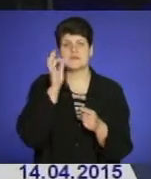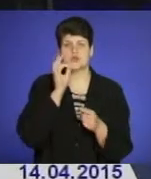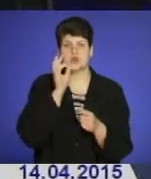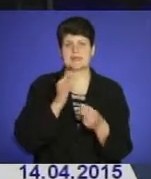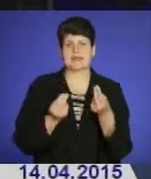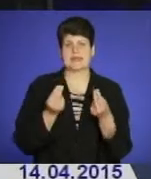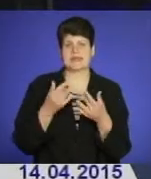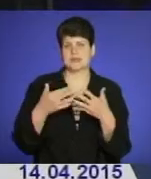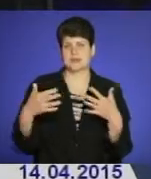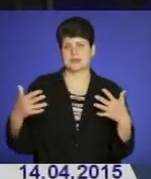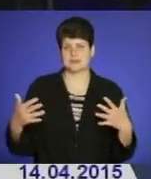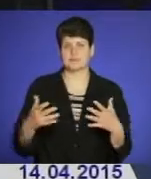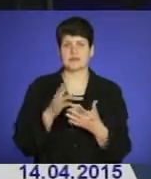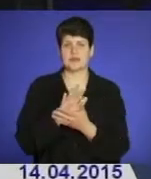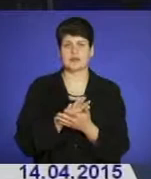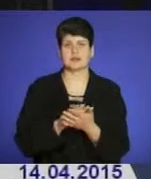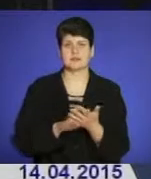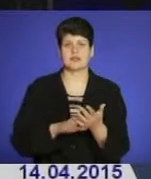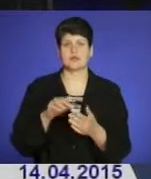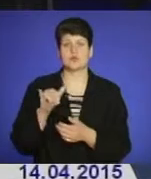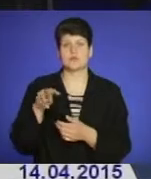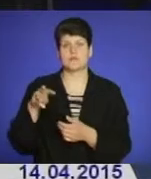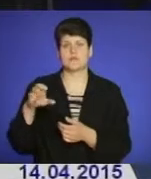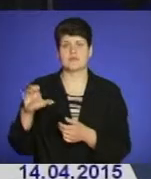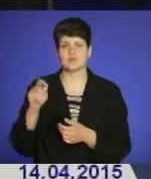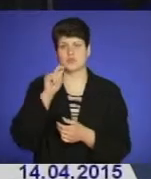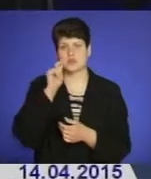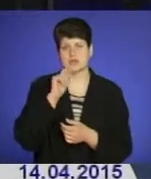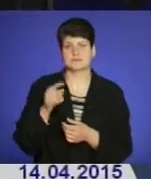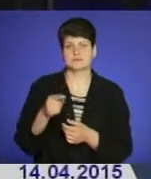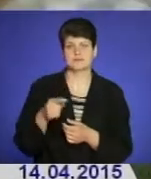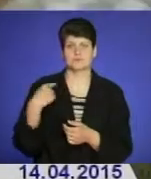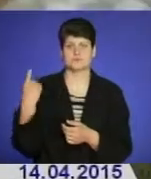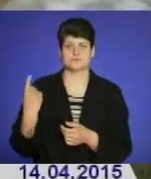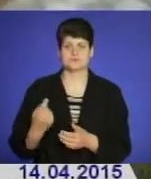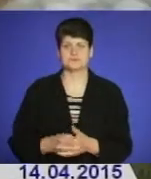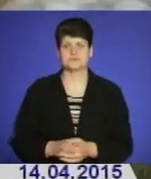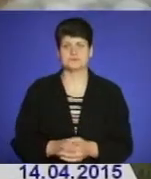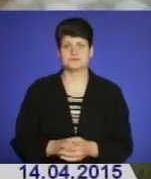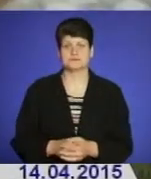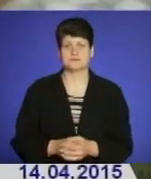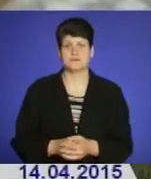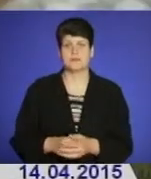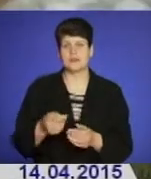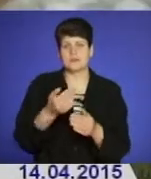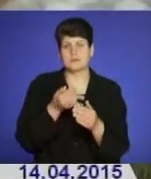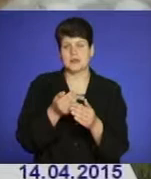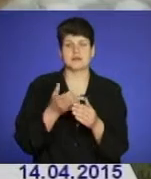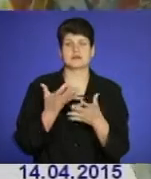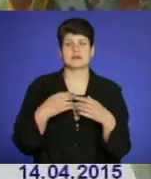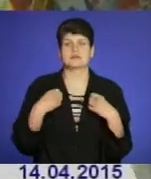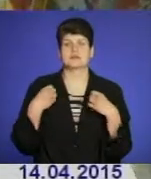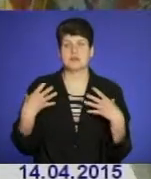іграшки. Подробиці у сюжеті сектору зісків з громадськістю УМВС України в області. Напередодні Великодніх свят